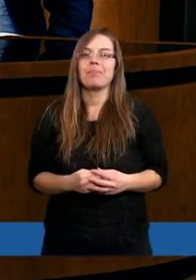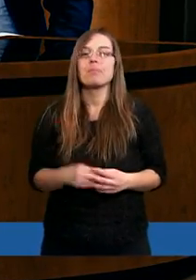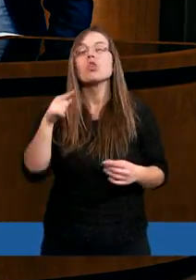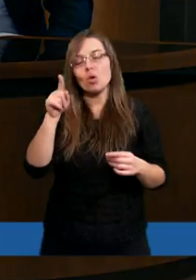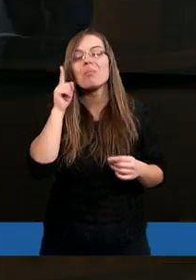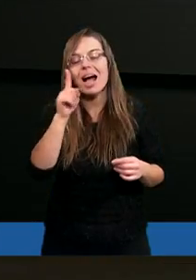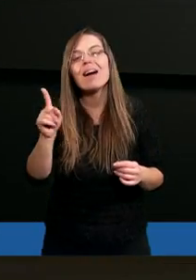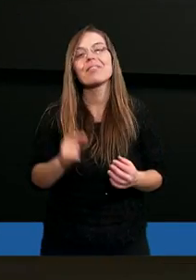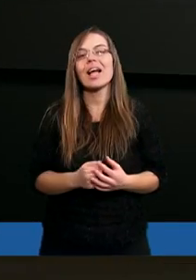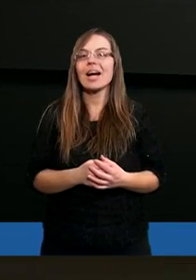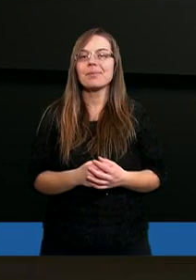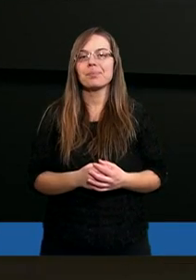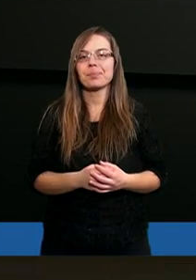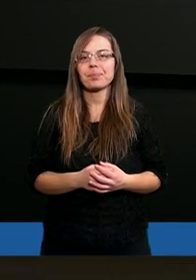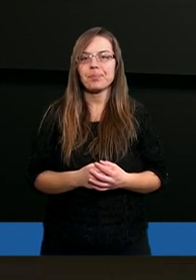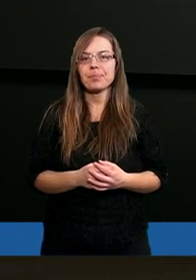To prawda.